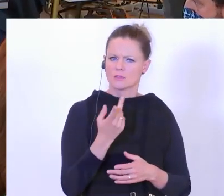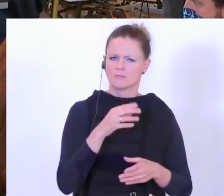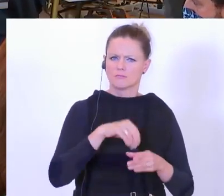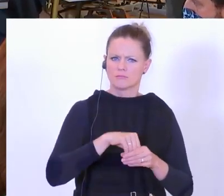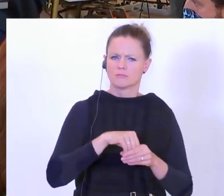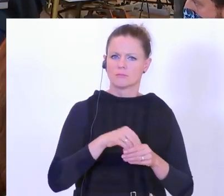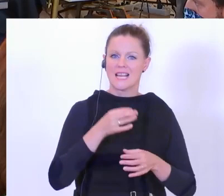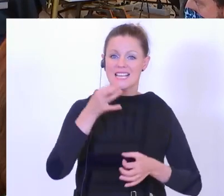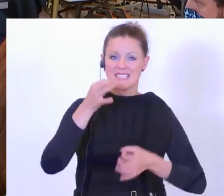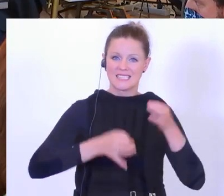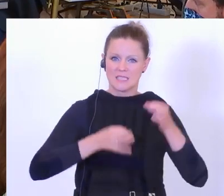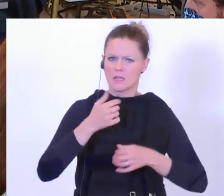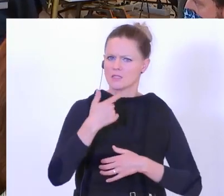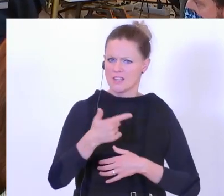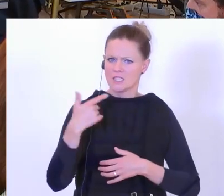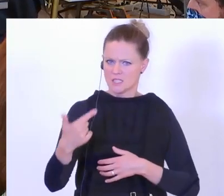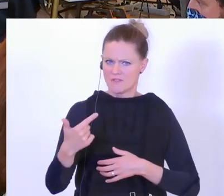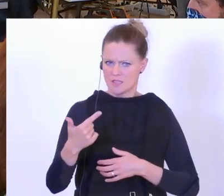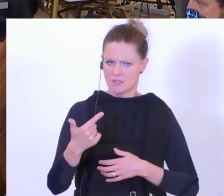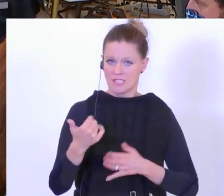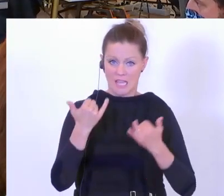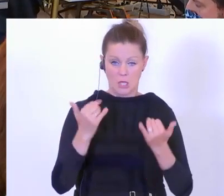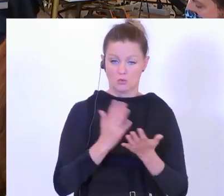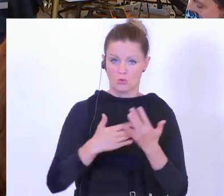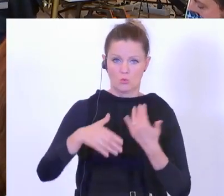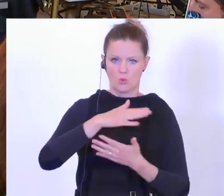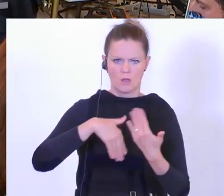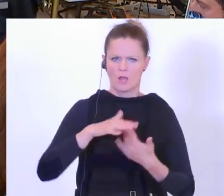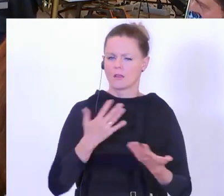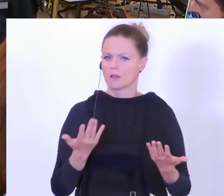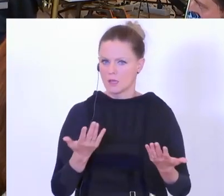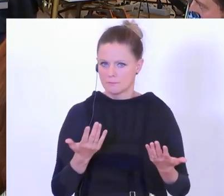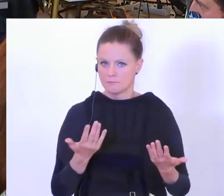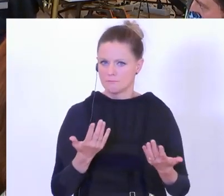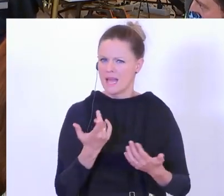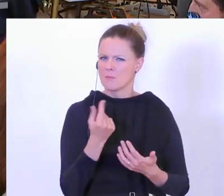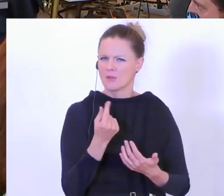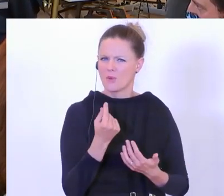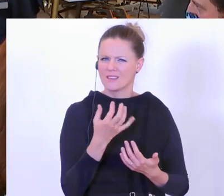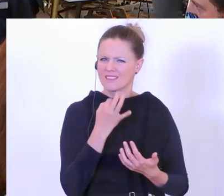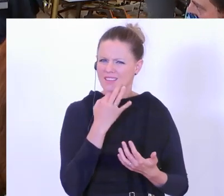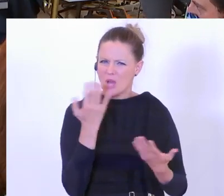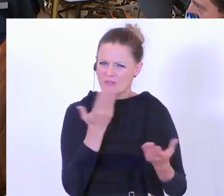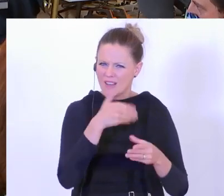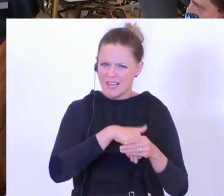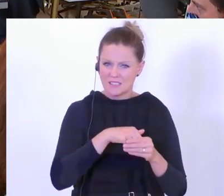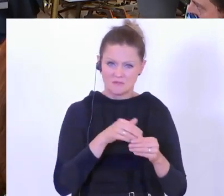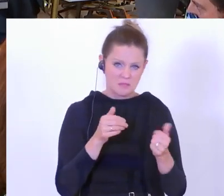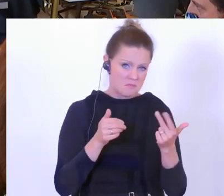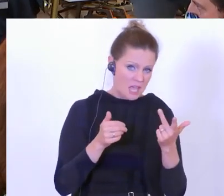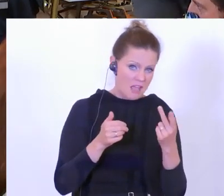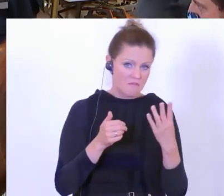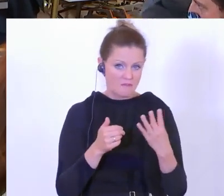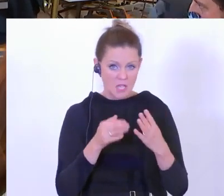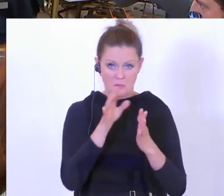2020 jetzt schon durch das Coronavirus ziemlich durcheinandergewirbelt ist. Was bedeutet das konkret? Vielleicht gibt es da drei, vier Punkte,